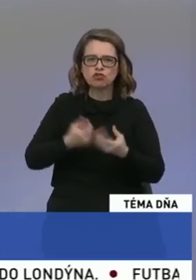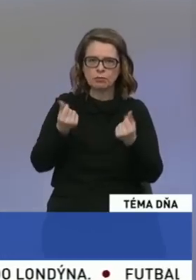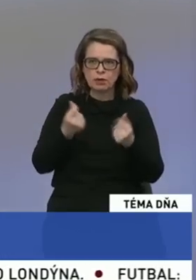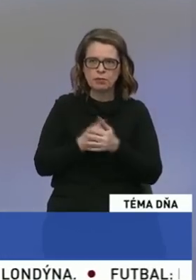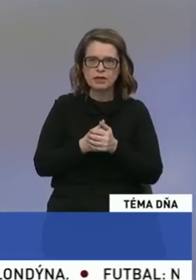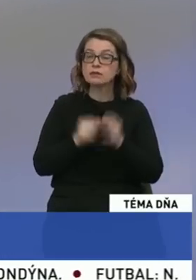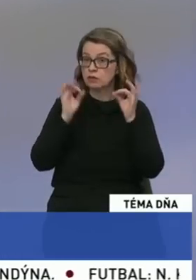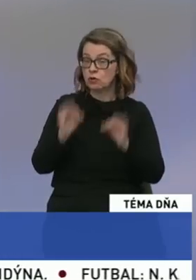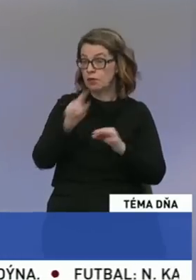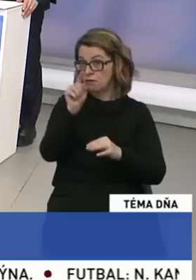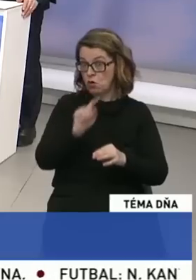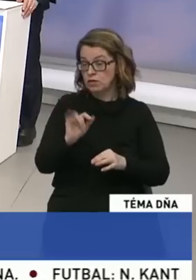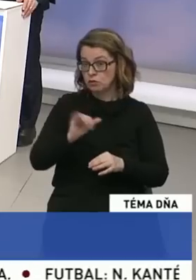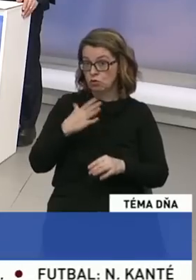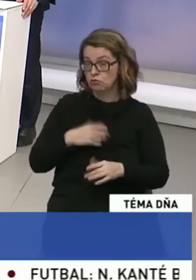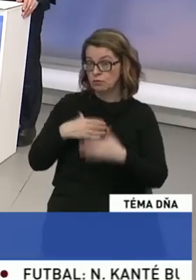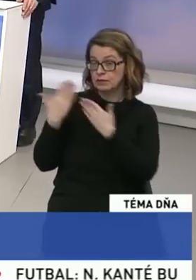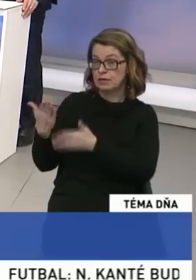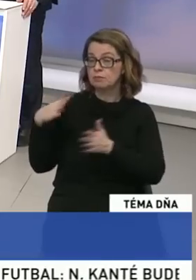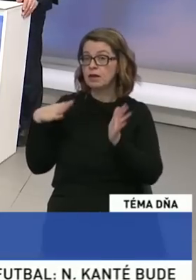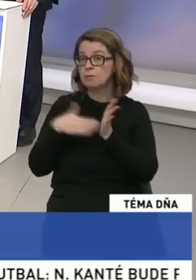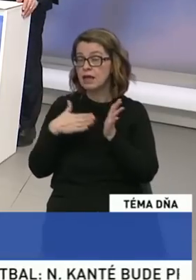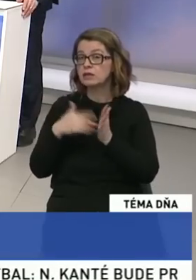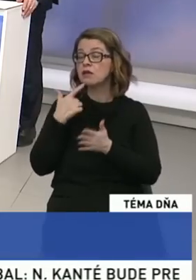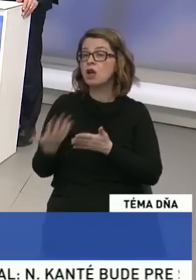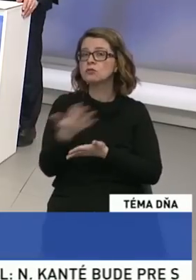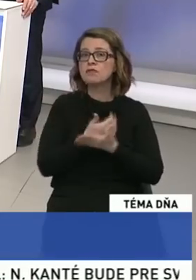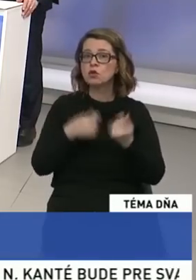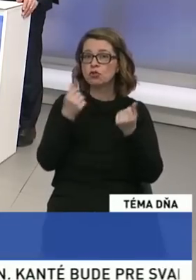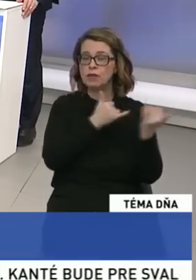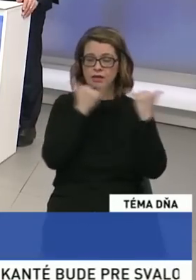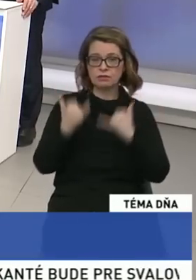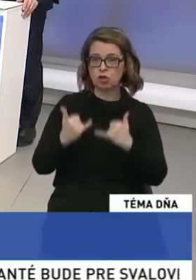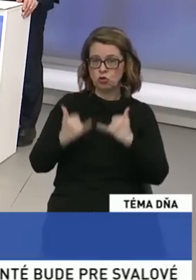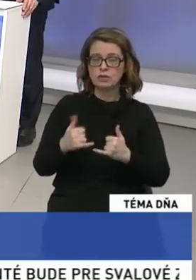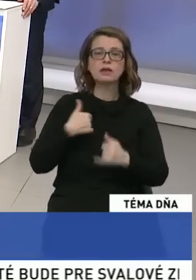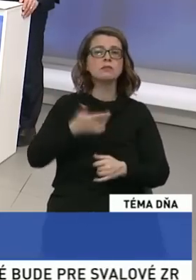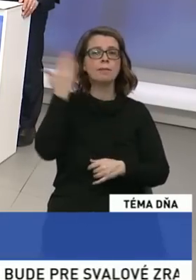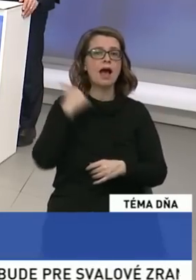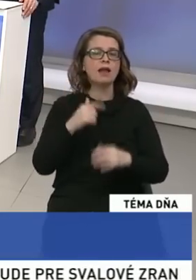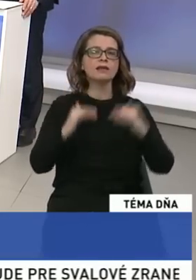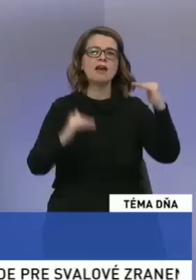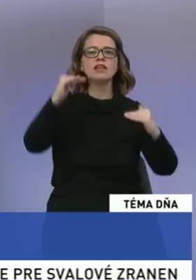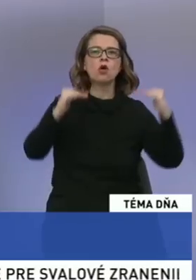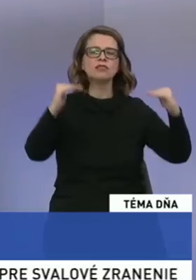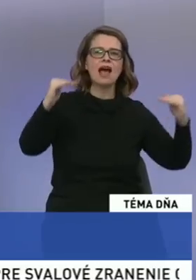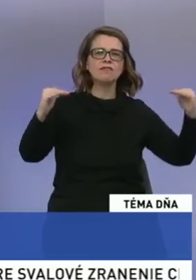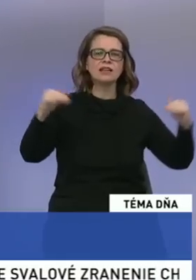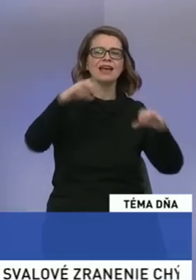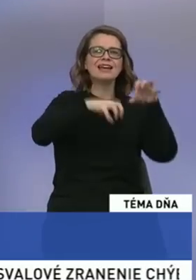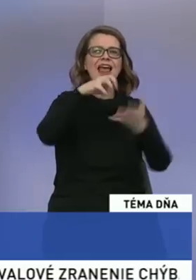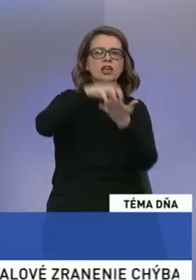práve otázka, ktorú som chcel smerovať na pána Majerského. Ako sme využili tie peniaze doteraz, ktoré sme mali na vyrovnávanie regionálnych rozdielov?